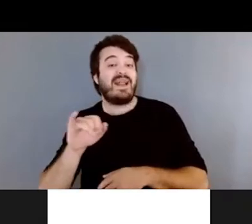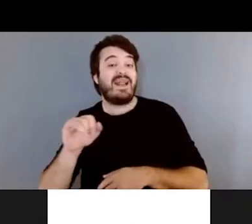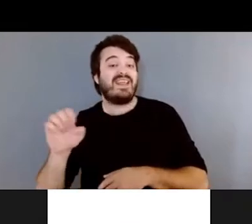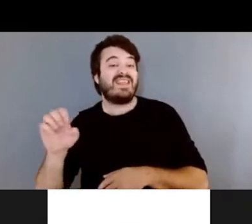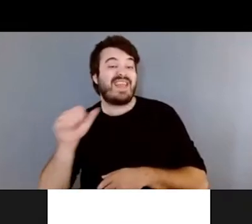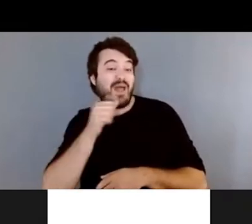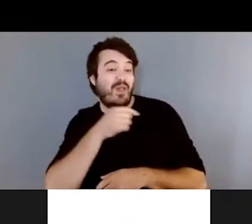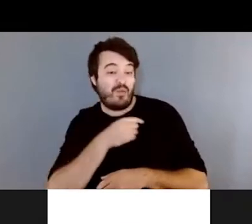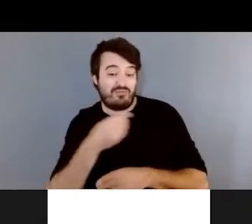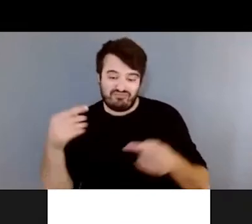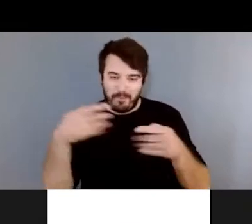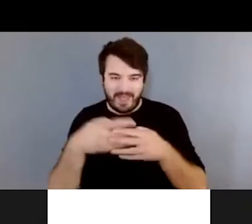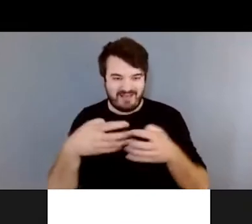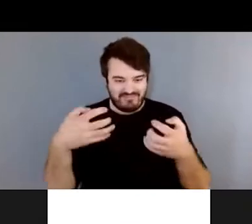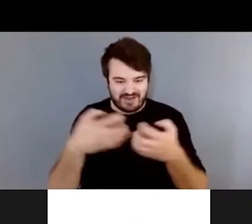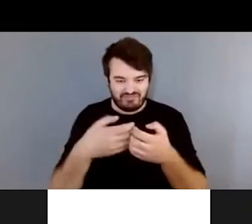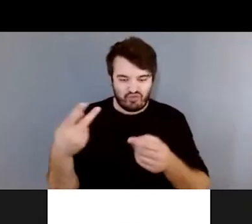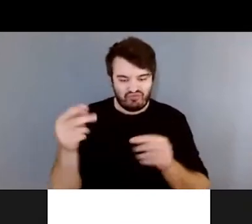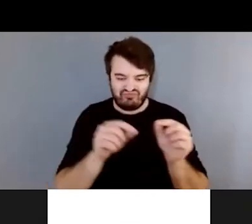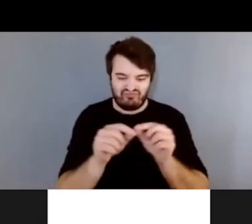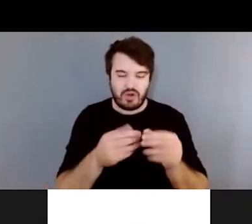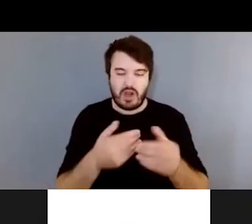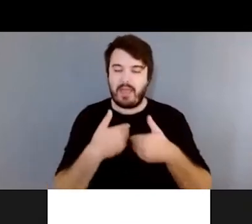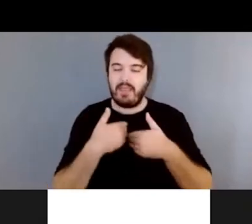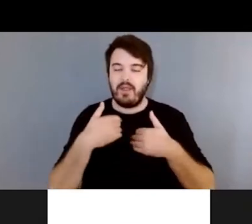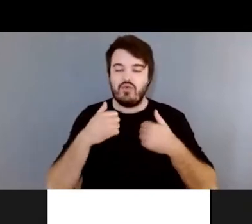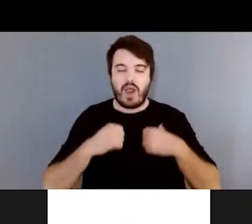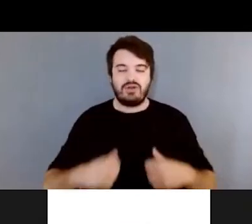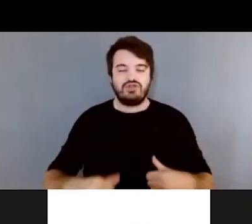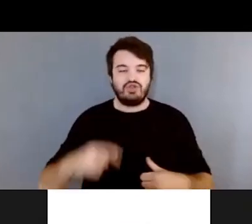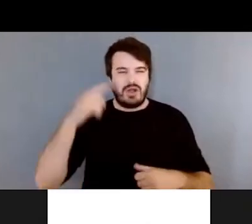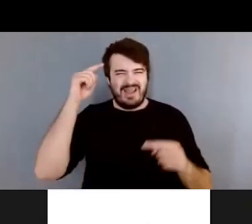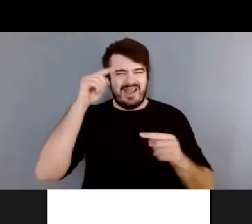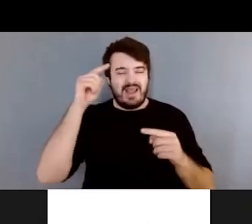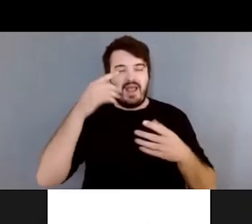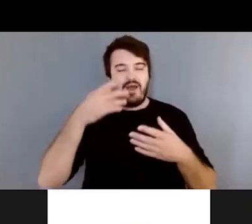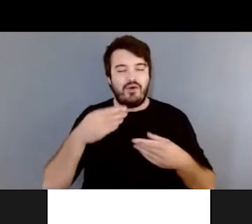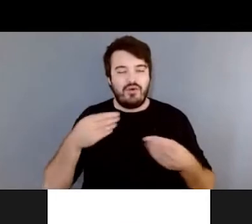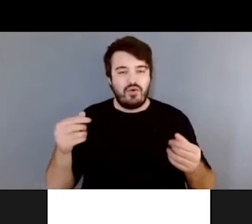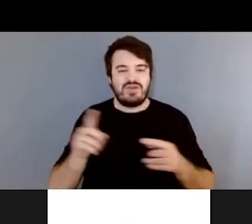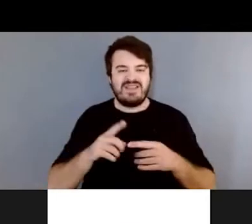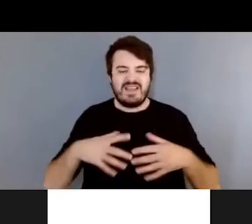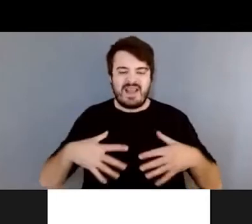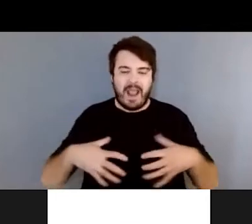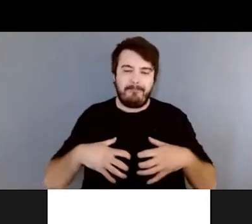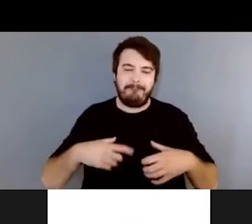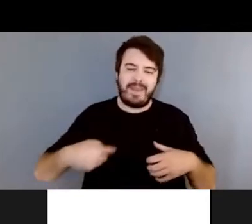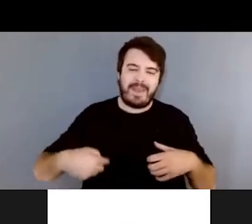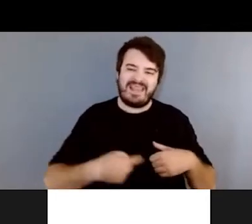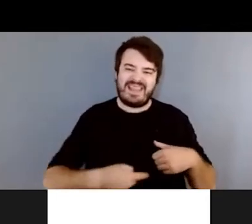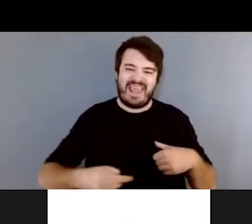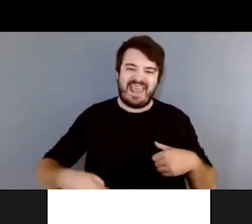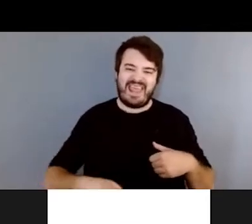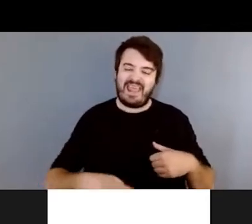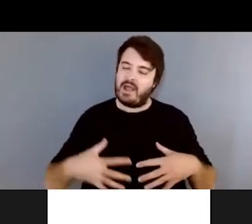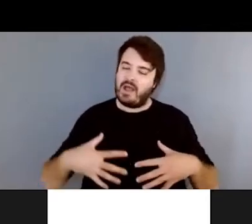Elle aide à soulager les maux de tête et les crampes intestinales. Donc, les gens qui ont des problèmes